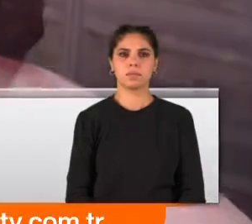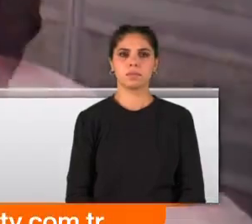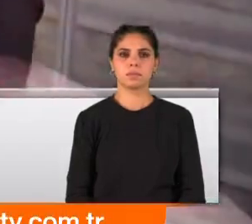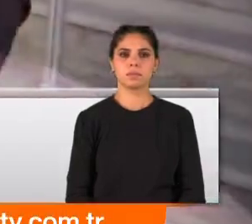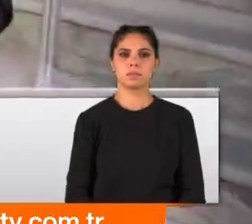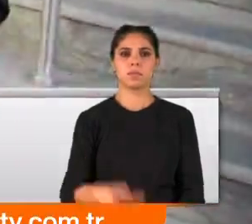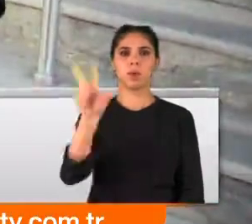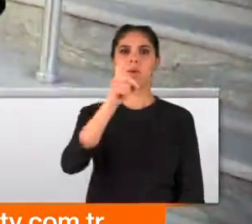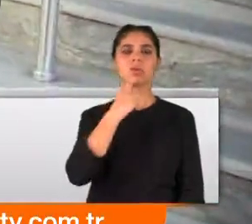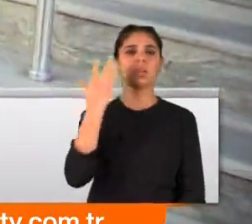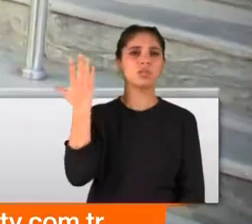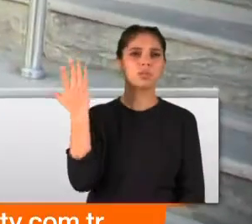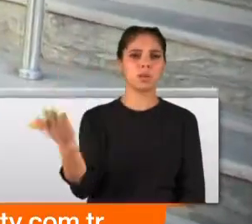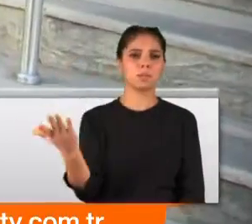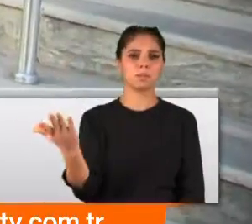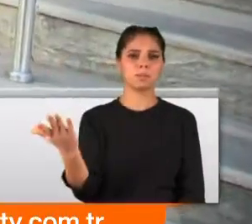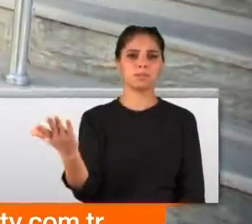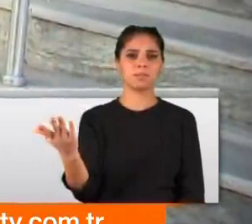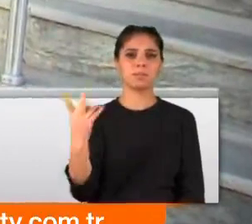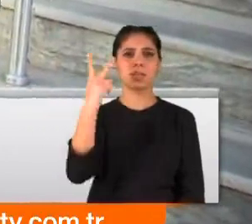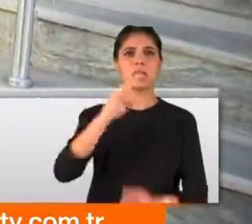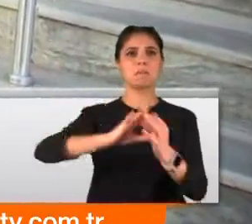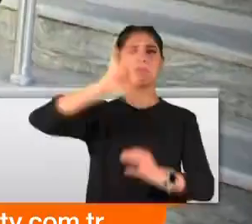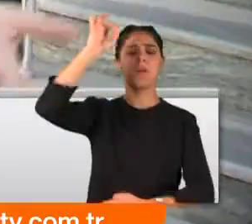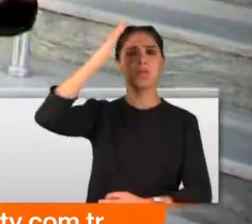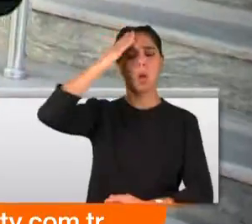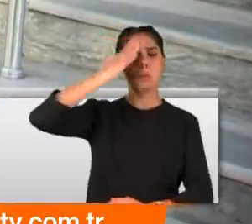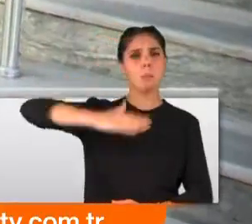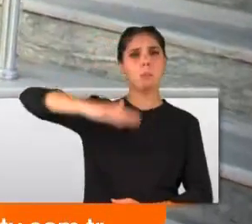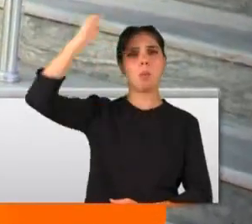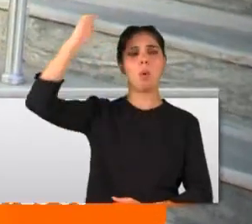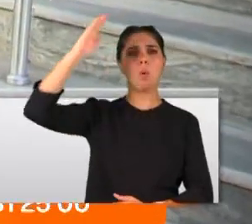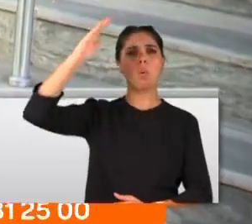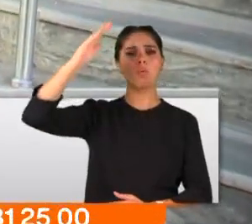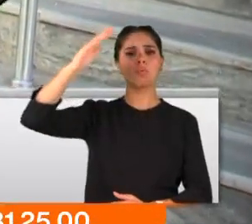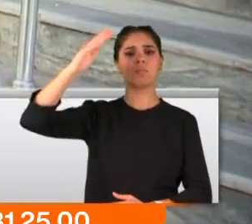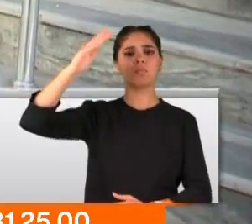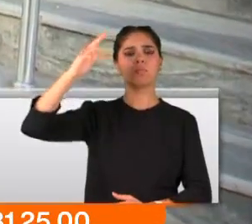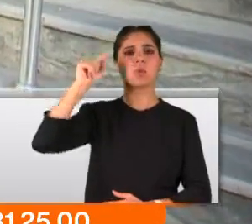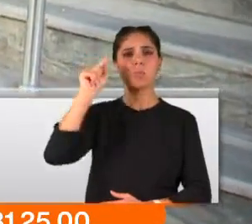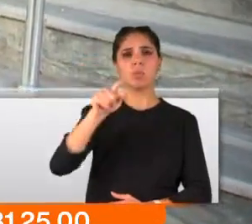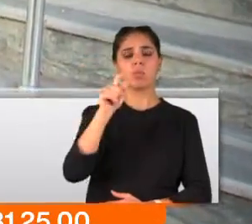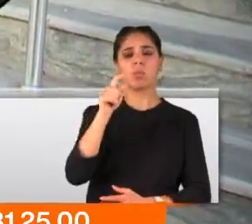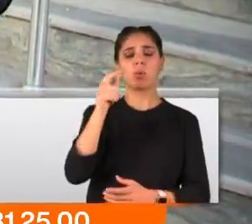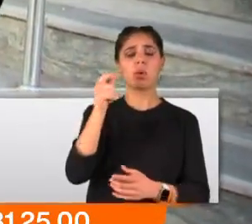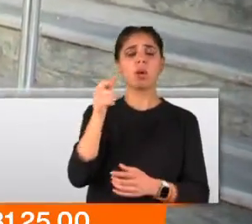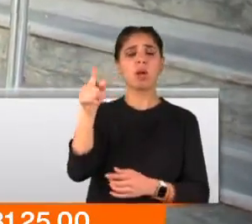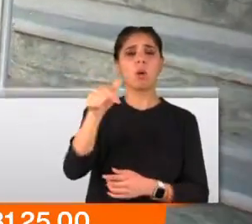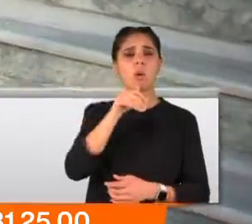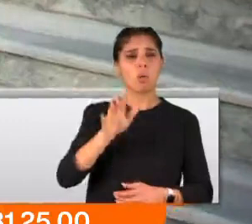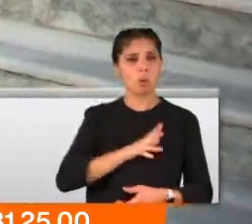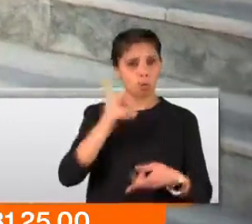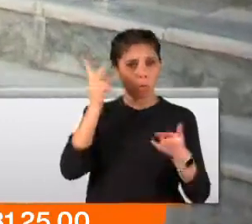30 yaşında, 2 metre boyunda aslan gibi delikanlıyım. Ben şu an toprağa verdim.